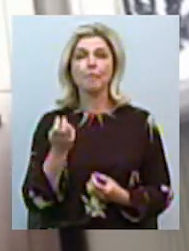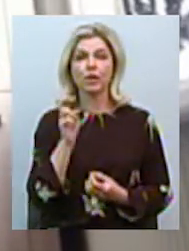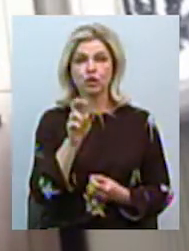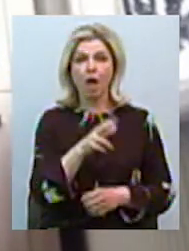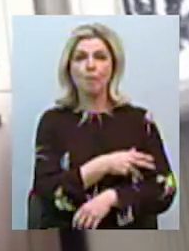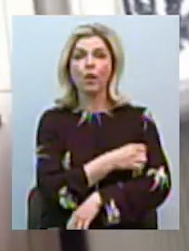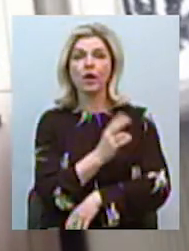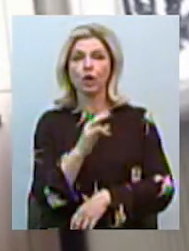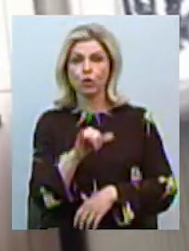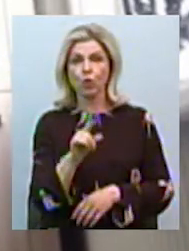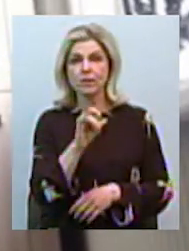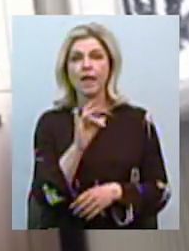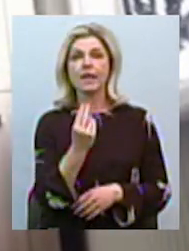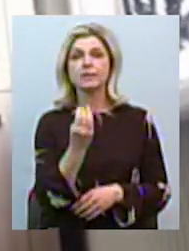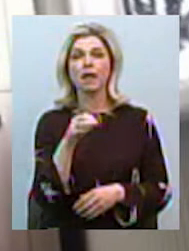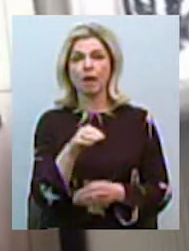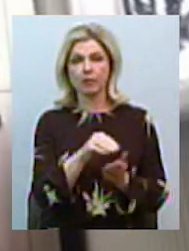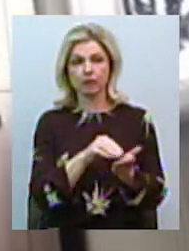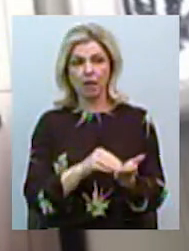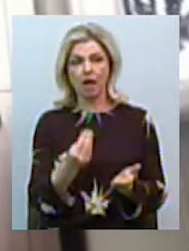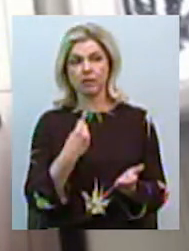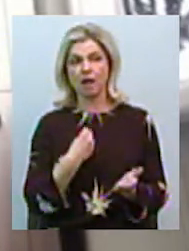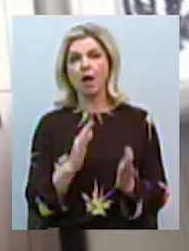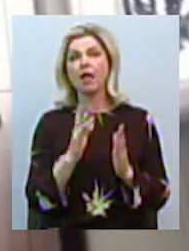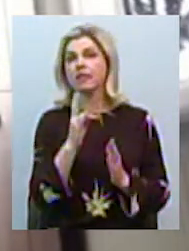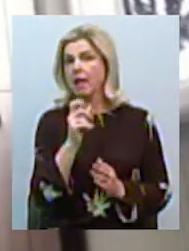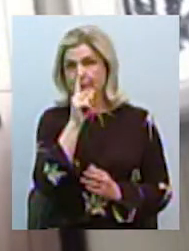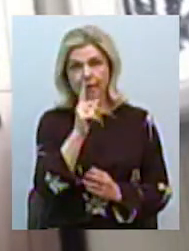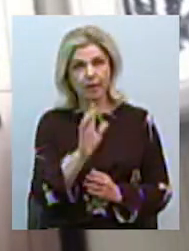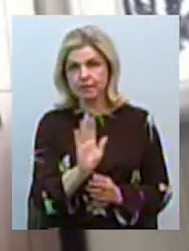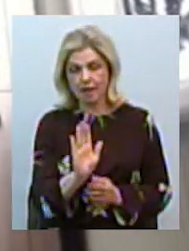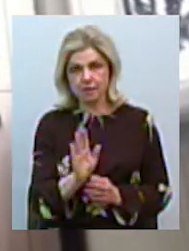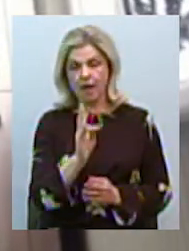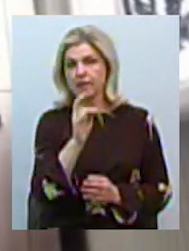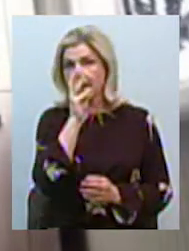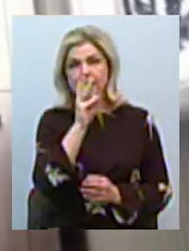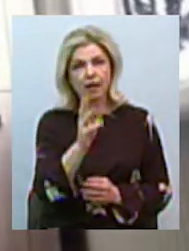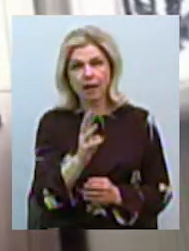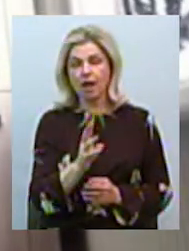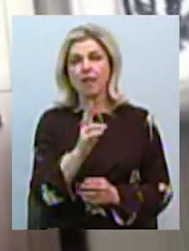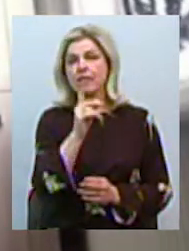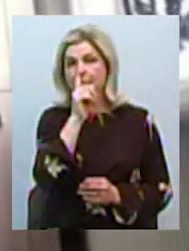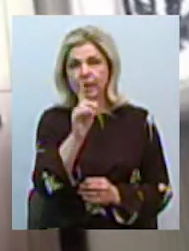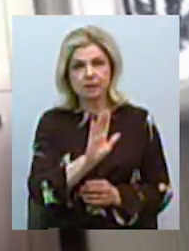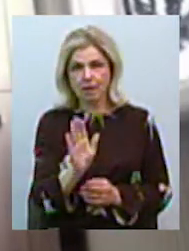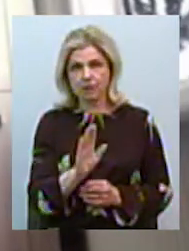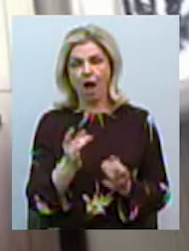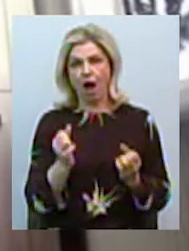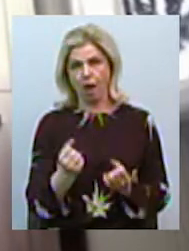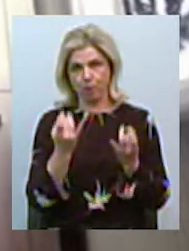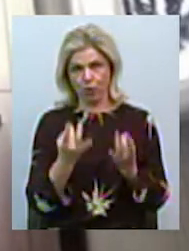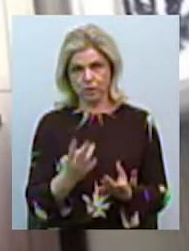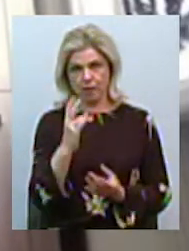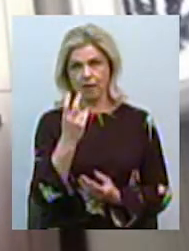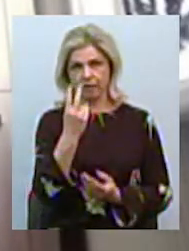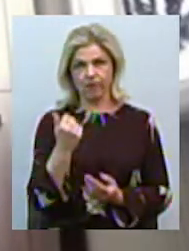рецептом на інсулін, а мені дають його навіть не на місяць, на три, як кажуть, не на місяць навіть, а просто на два